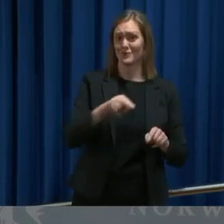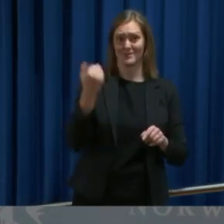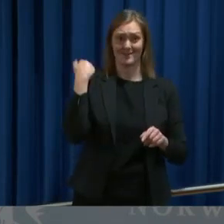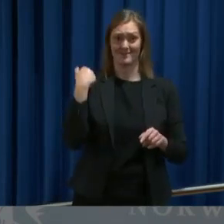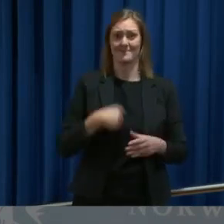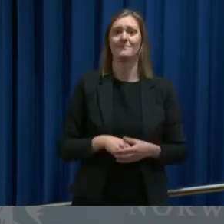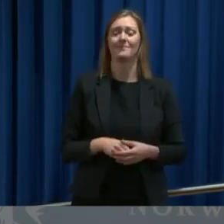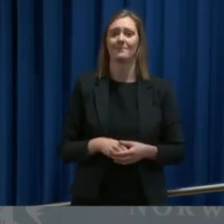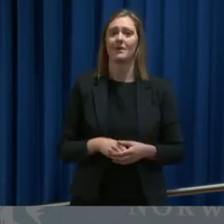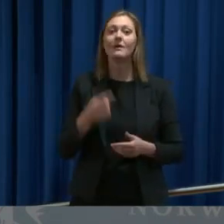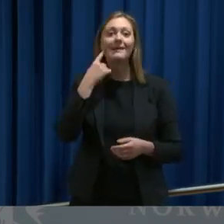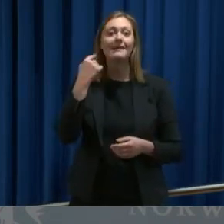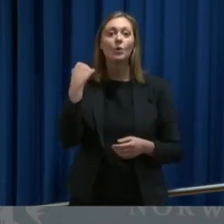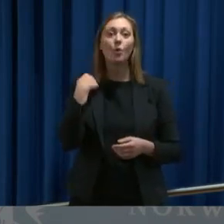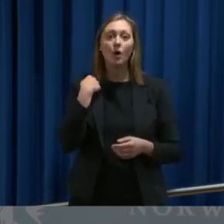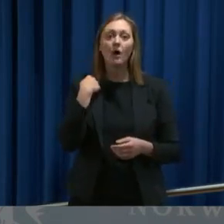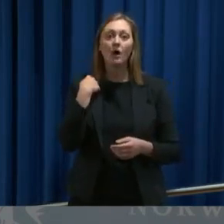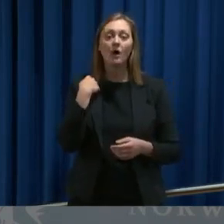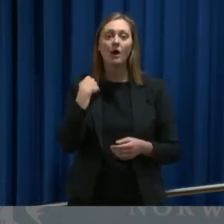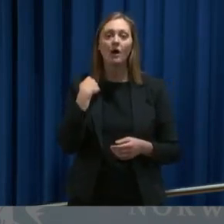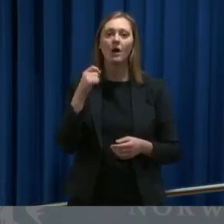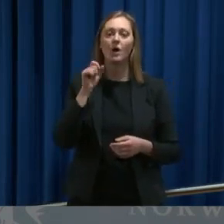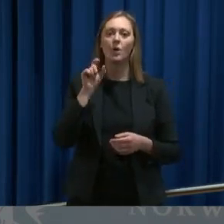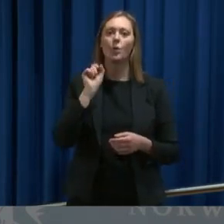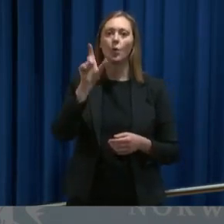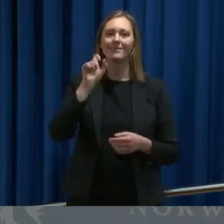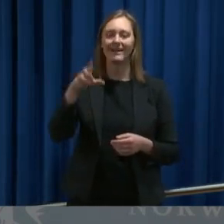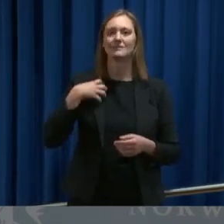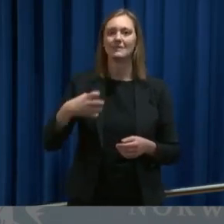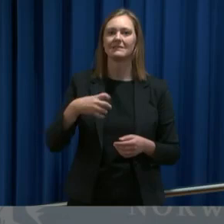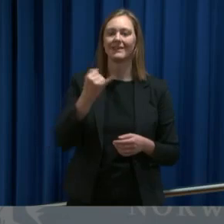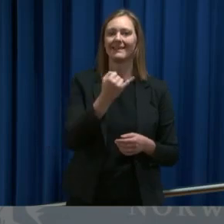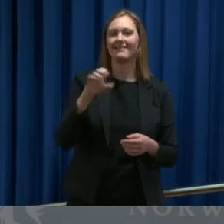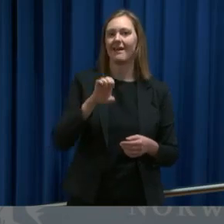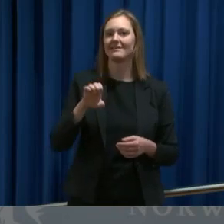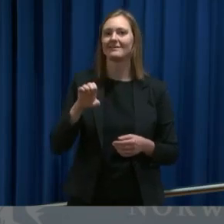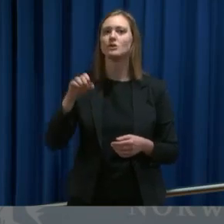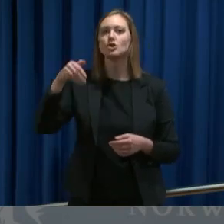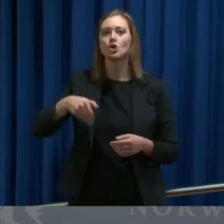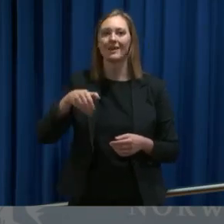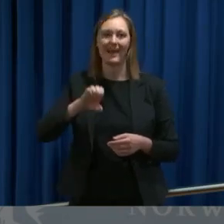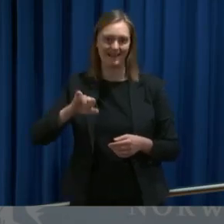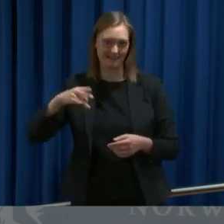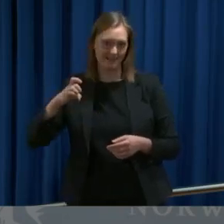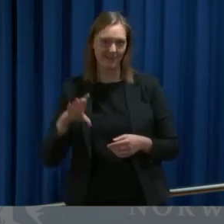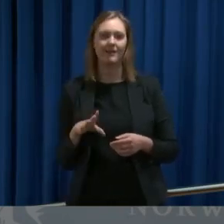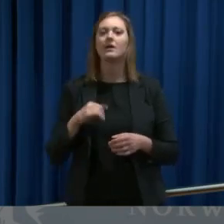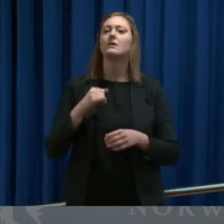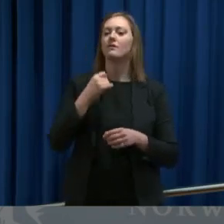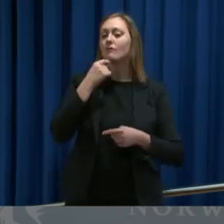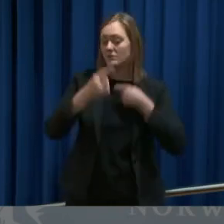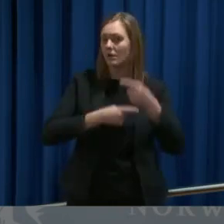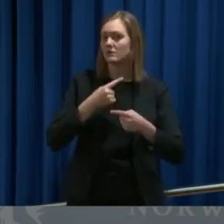I går redjorde utenriksminister Ine Eriksen Sørheide for at regjeringen jobber tett